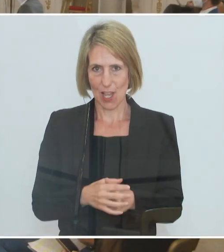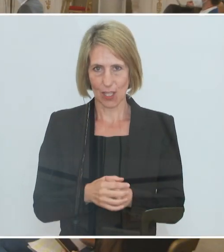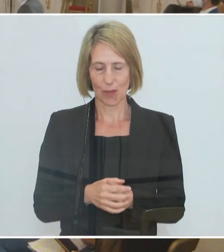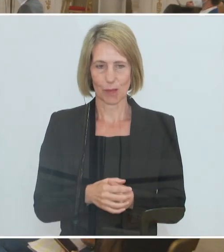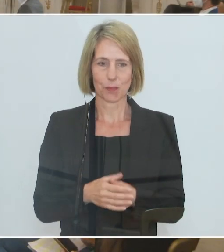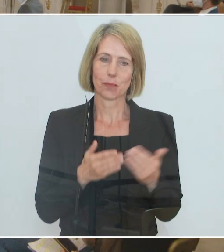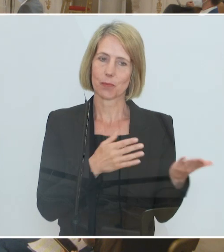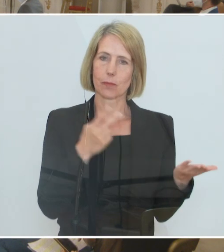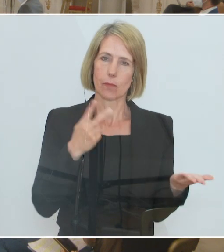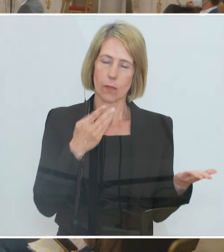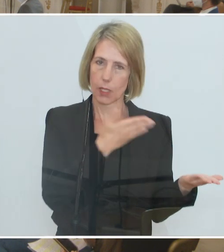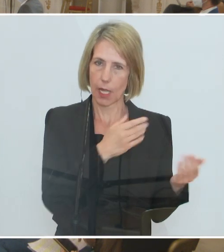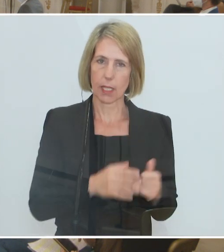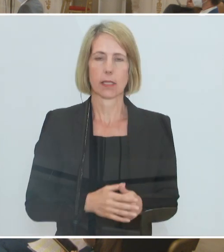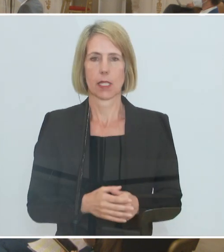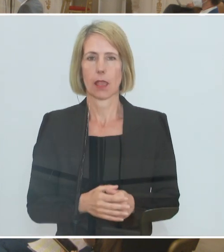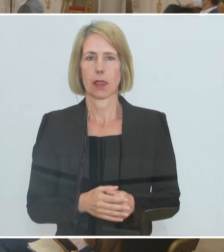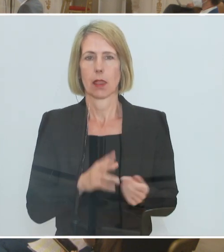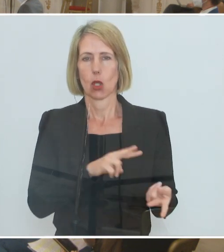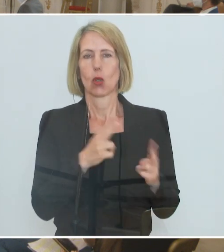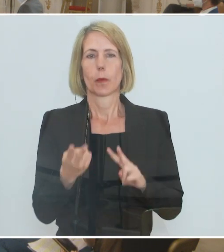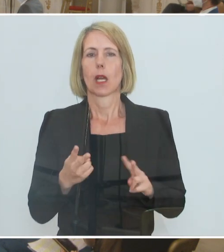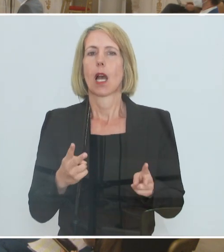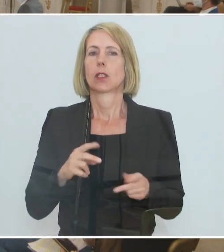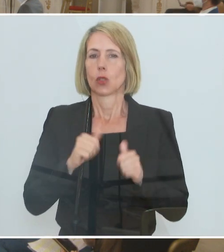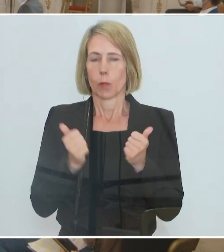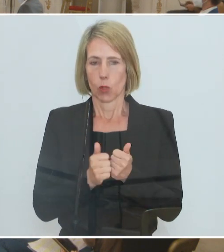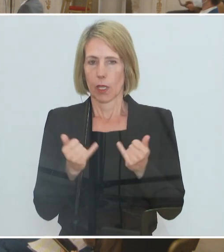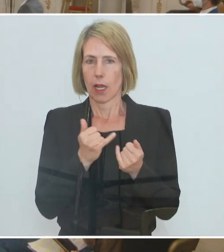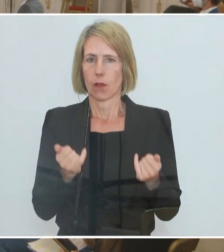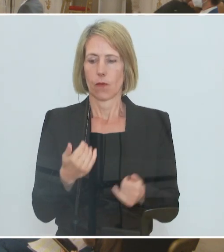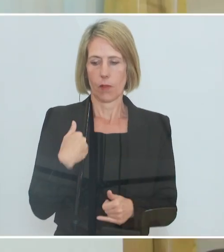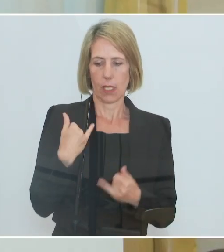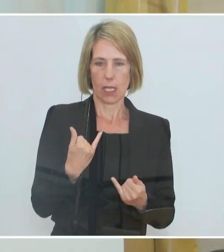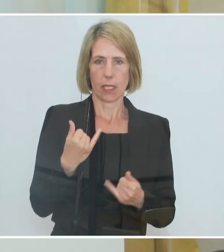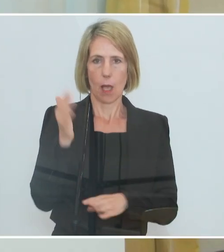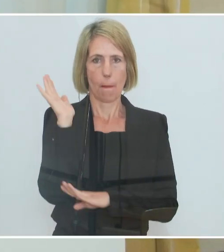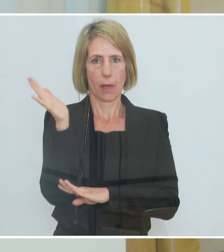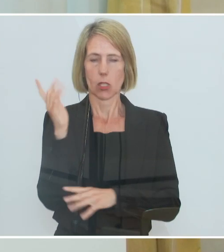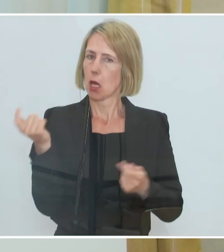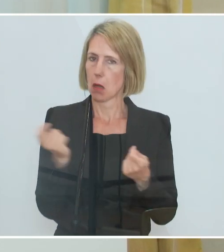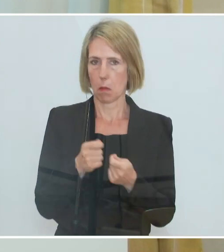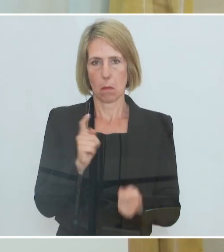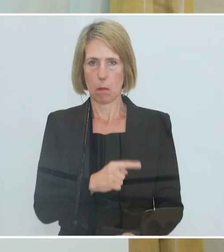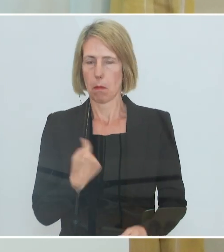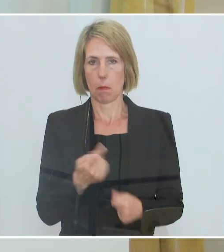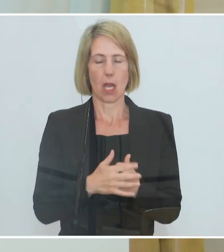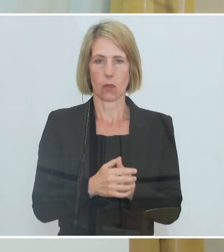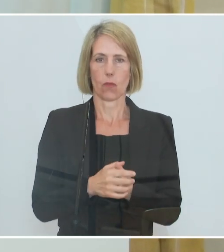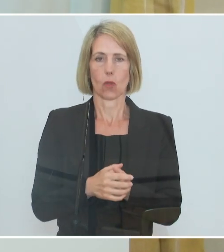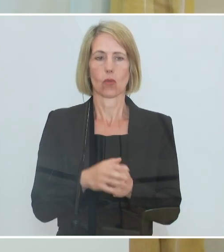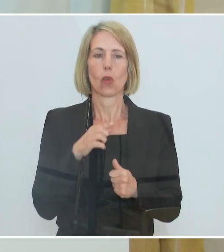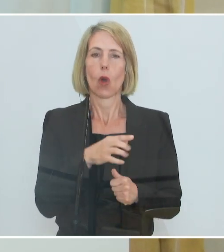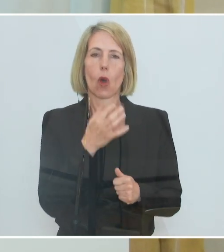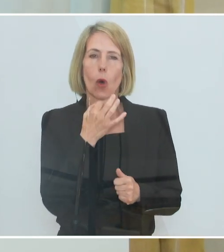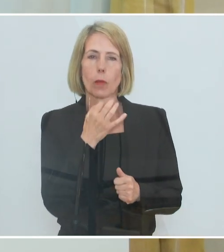Übergangsmodell noch ergänzen. Das Übergangsmodell, so wie es jetzt präsentiert wurde, passt für uns. Ob das ganz genau so oder